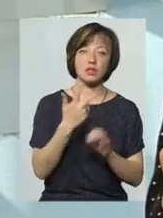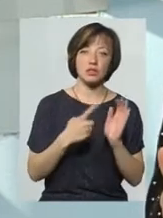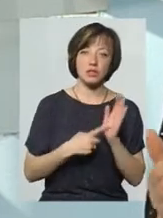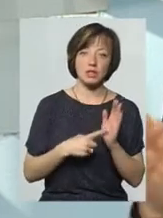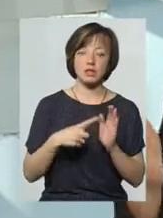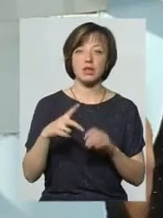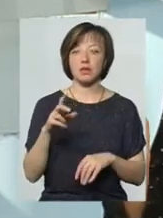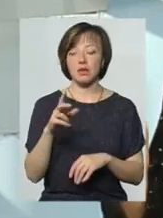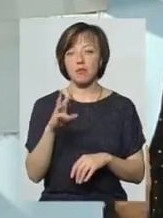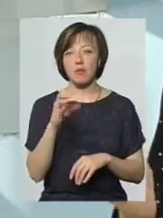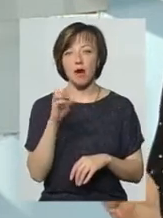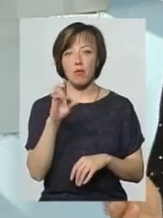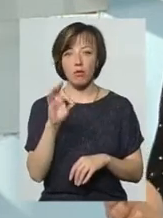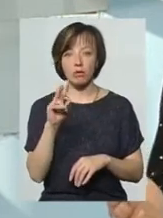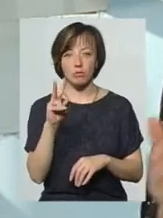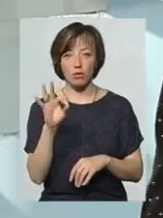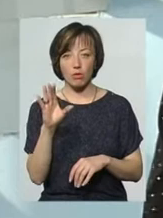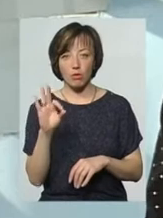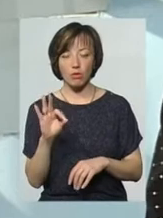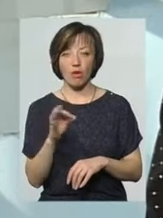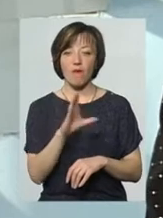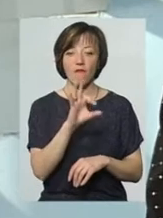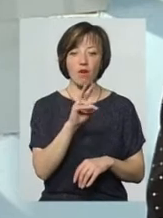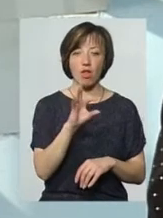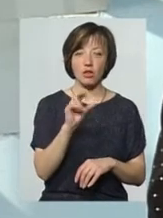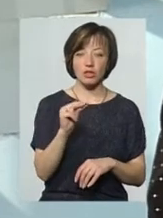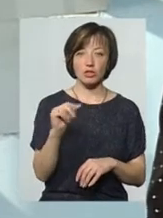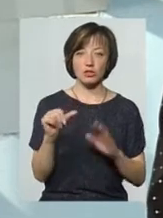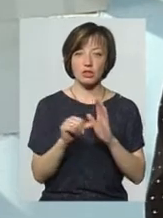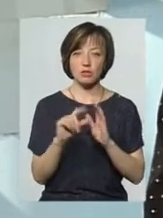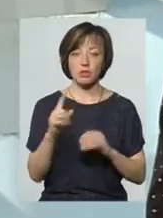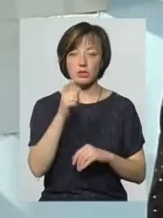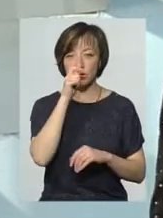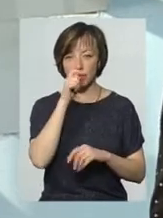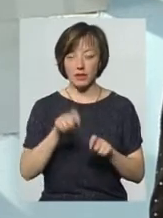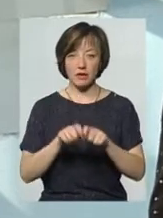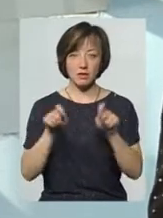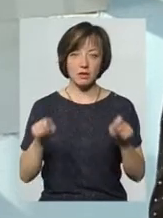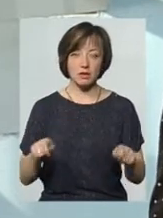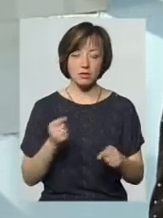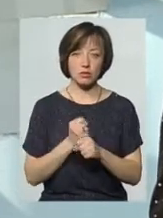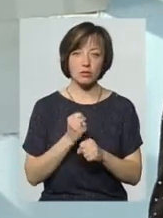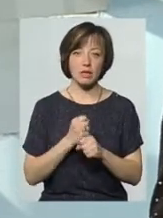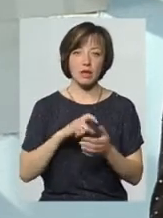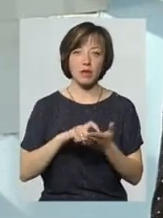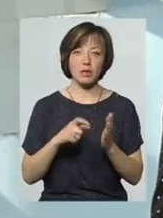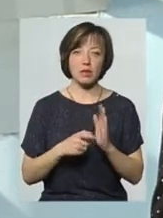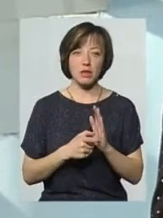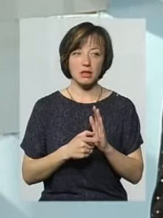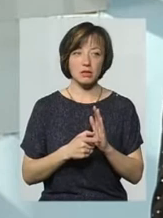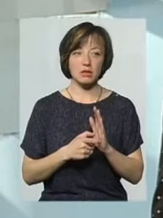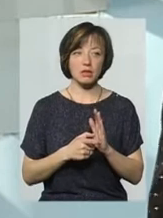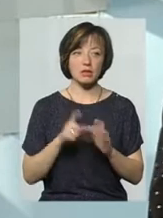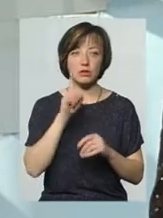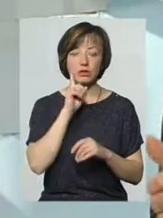16 в амбулаторії, на Волочиській 6, от буквально з 1 квітня ми зробили кабінет, наблизили, то що там